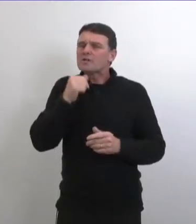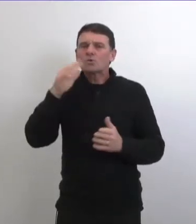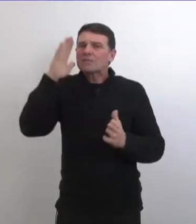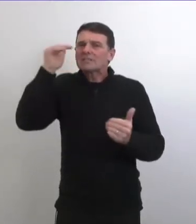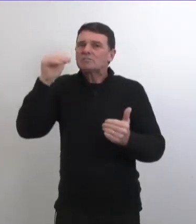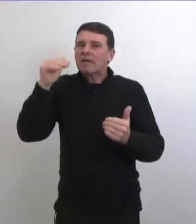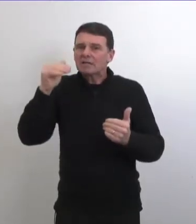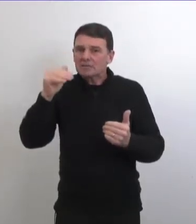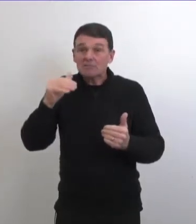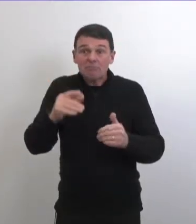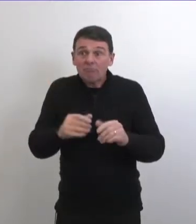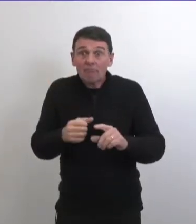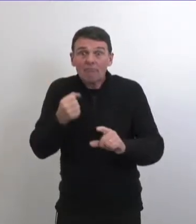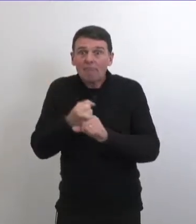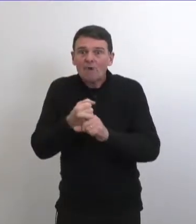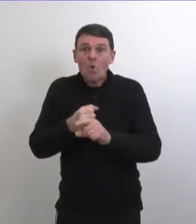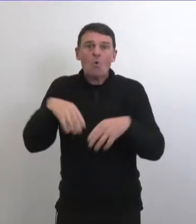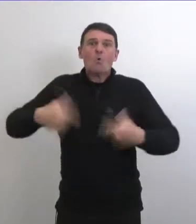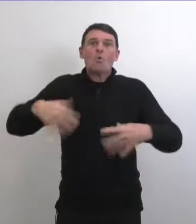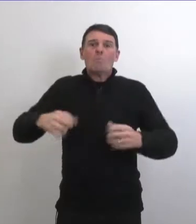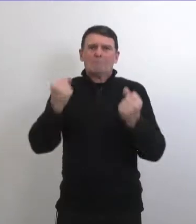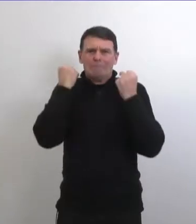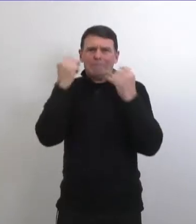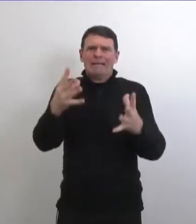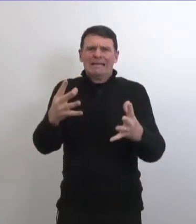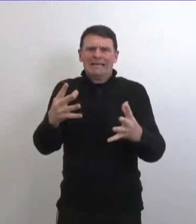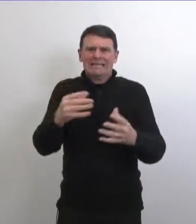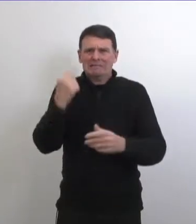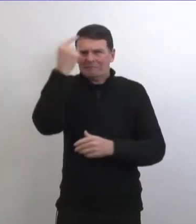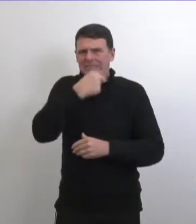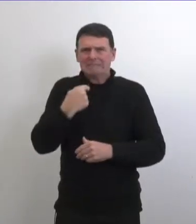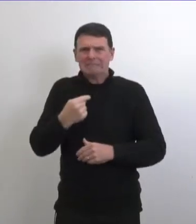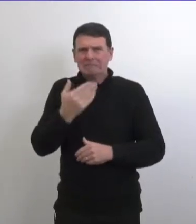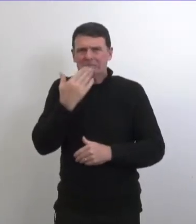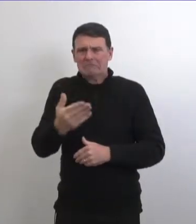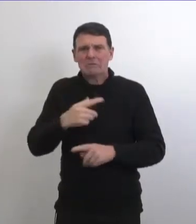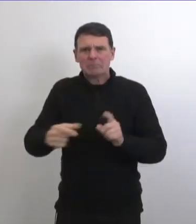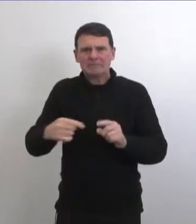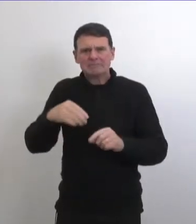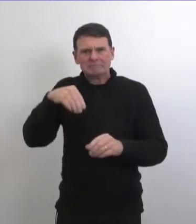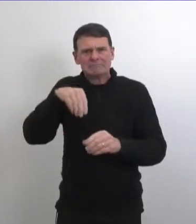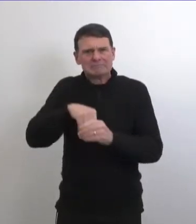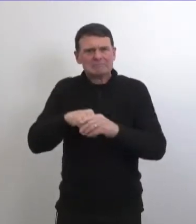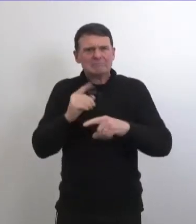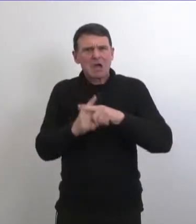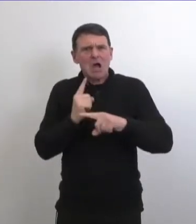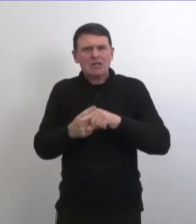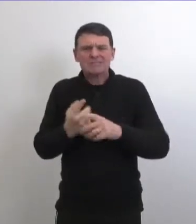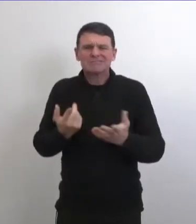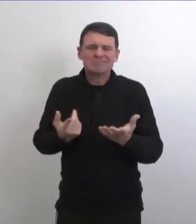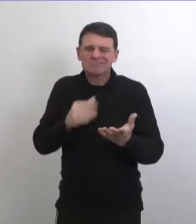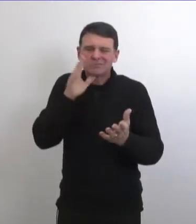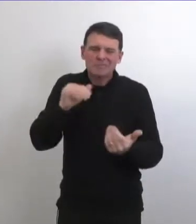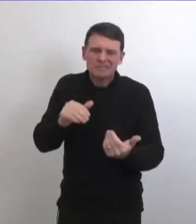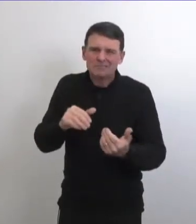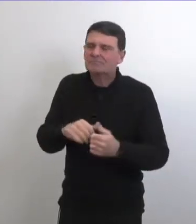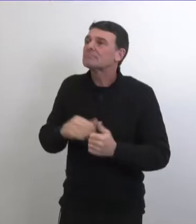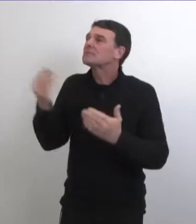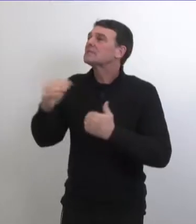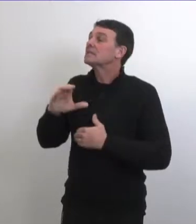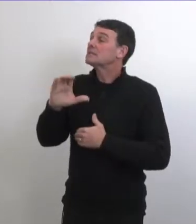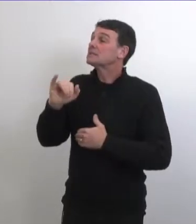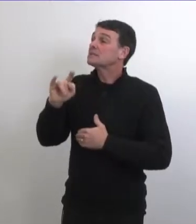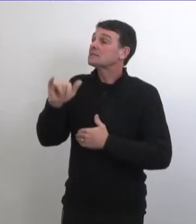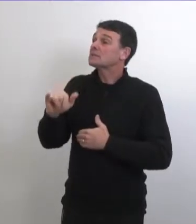personnelle sur ces sites et on a mis en place des plans de contingence mais honnêtement on ne s'attend pas à avoir de gros problèmes à cause de ça de